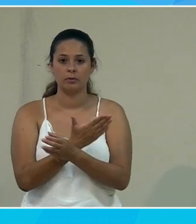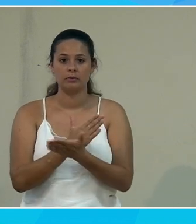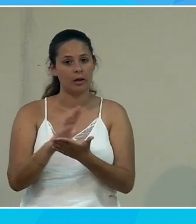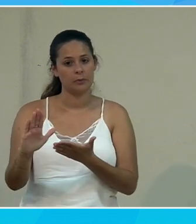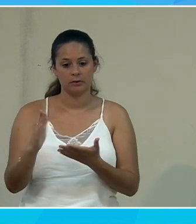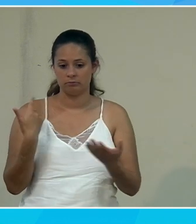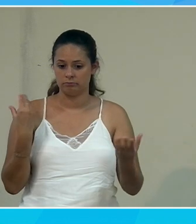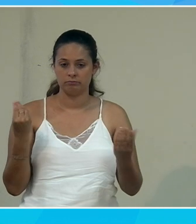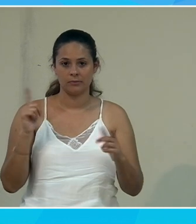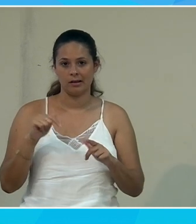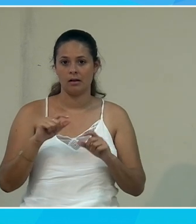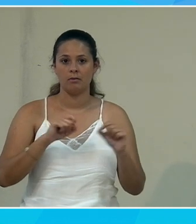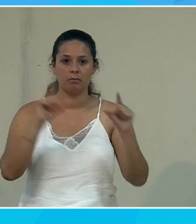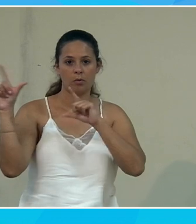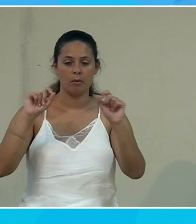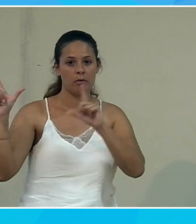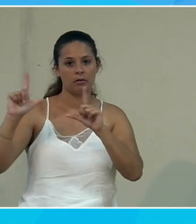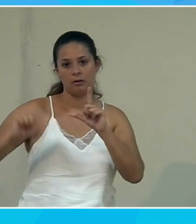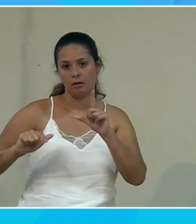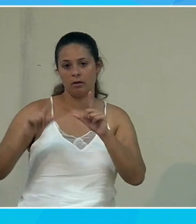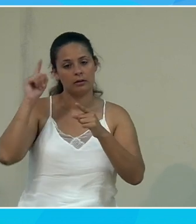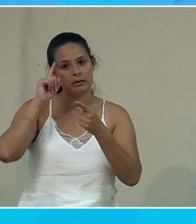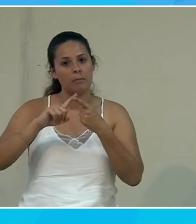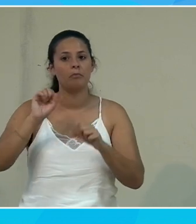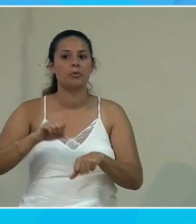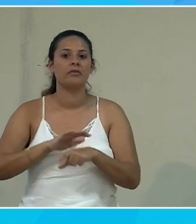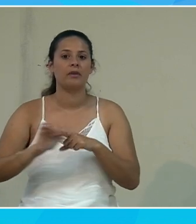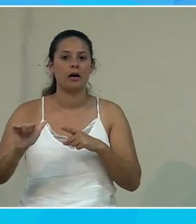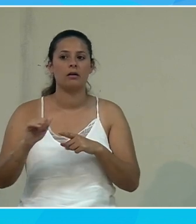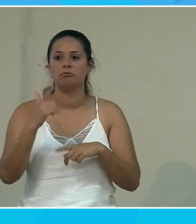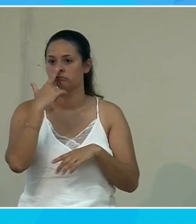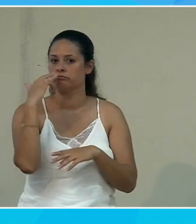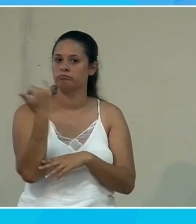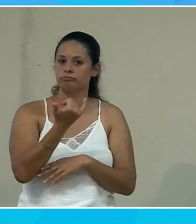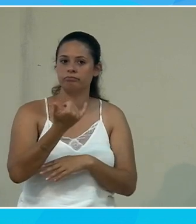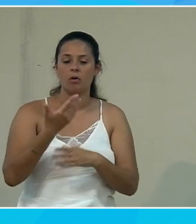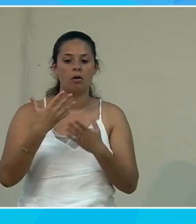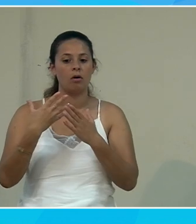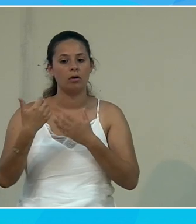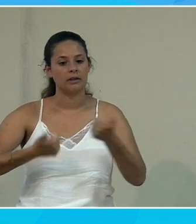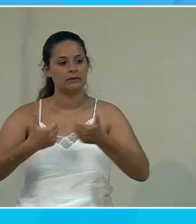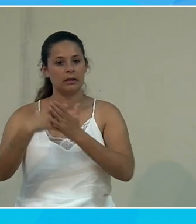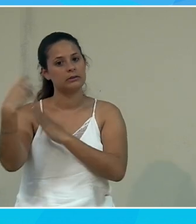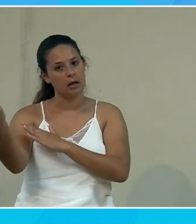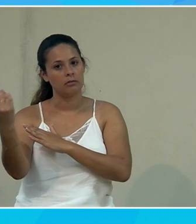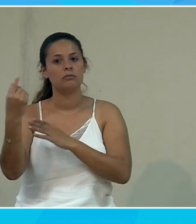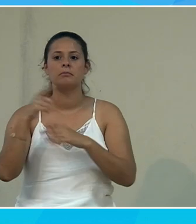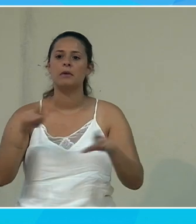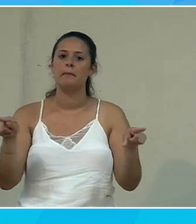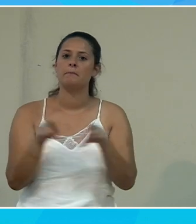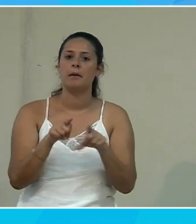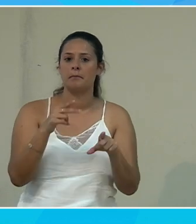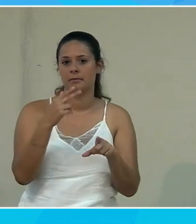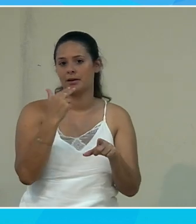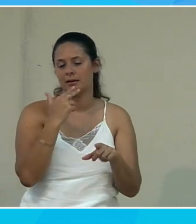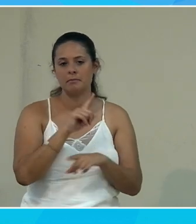à partir du moment où on a powerpoint quand même mais qui permet de le faire sans être obligé de requérir à des services externes alors qu'il n pas de la même qualité c'est pas